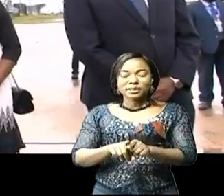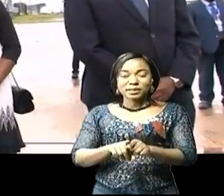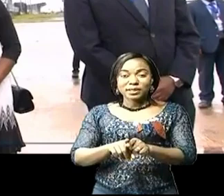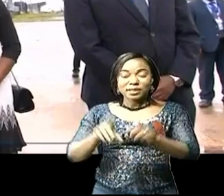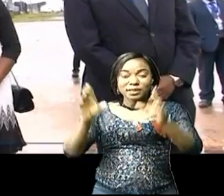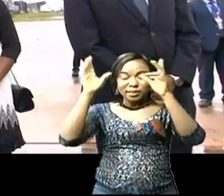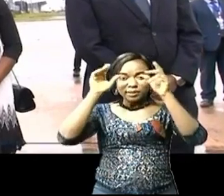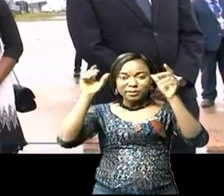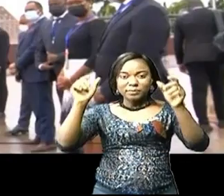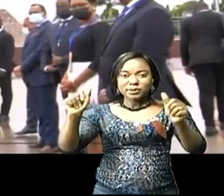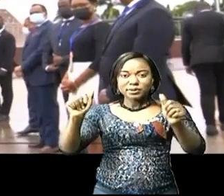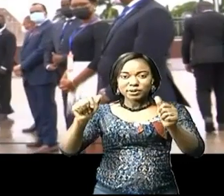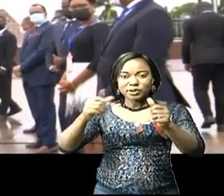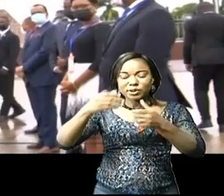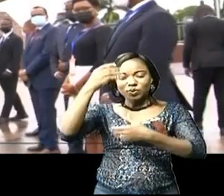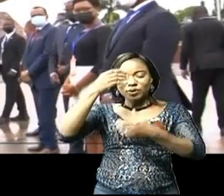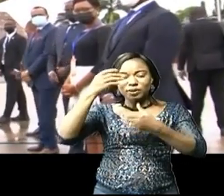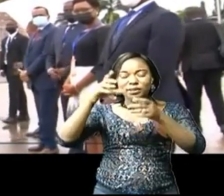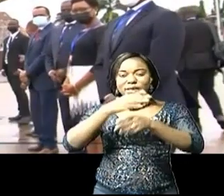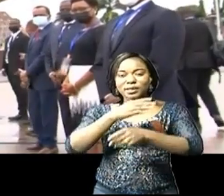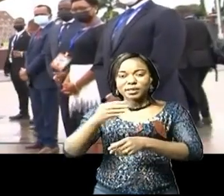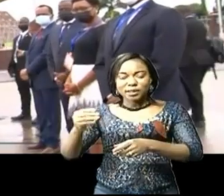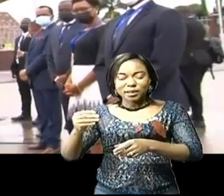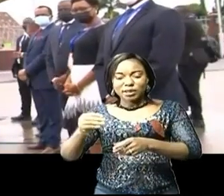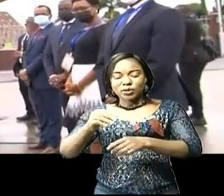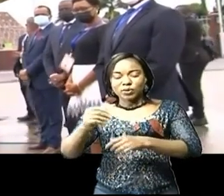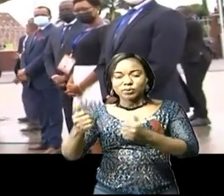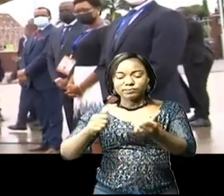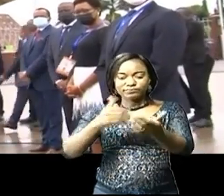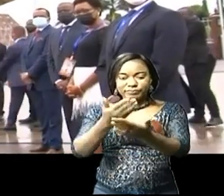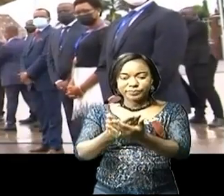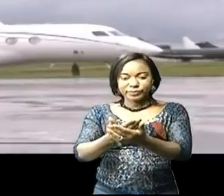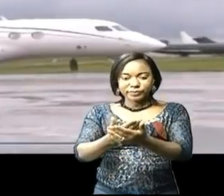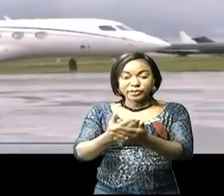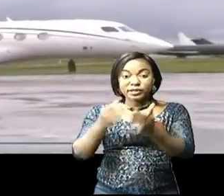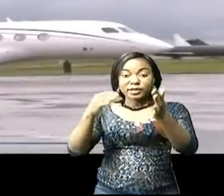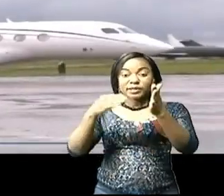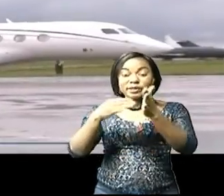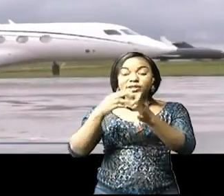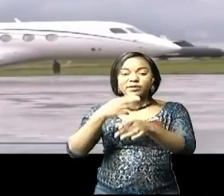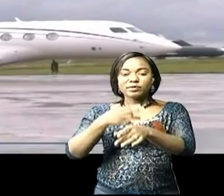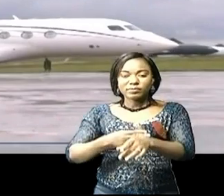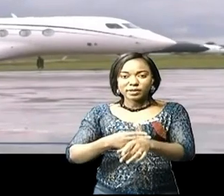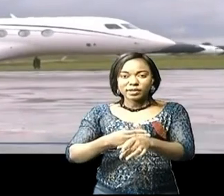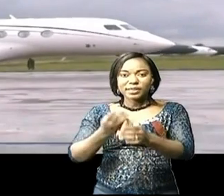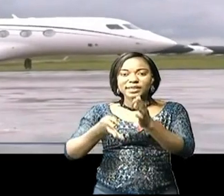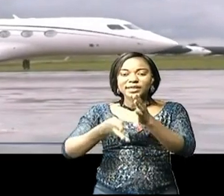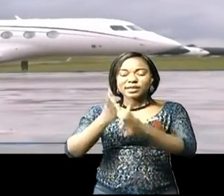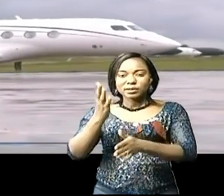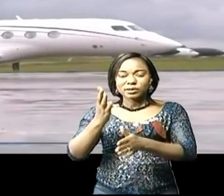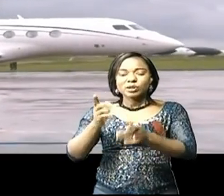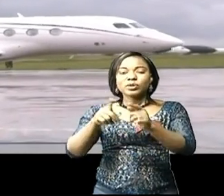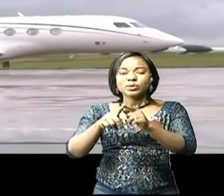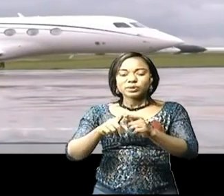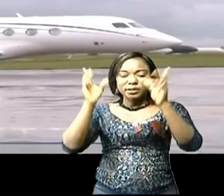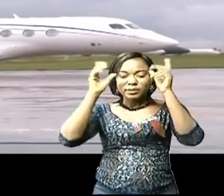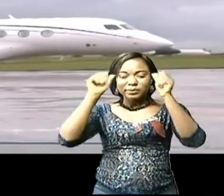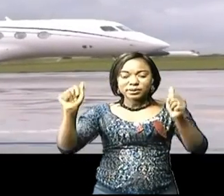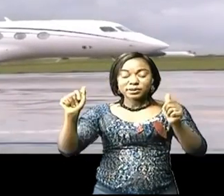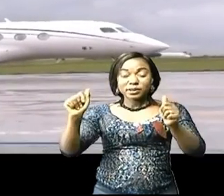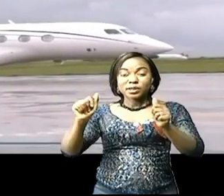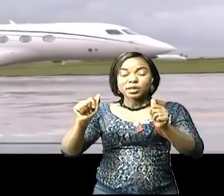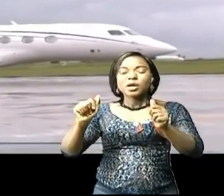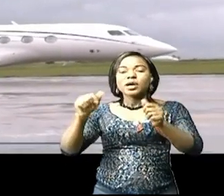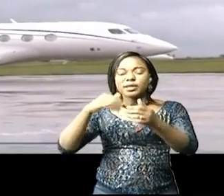Kagame et du Togolais-Fourgne-Simbe-Eadema. A 9h40, c l'heure à laquelle l'avion transportant le président rwandais s'est